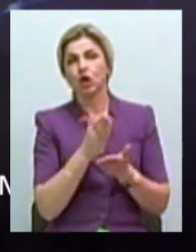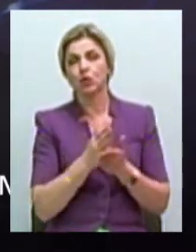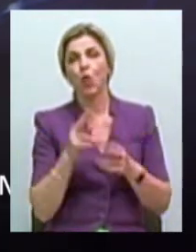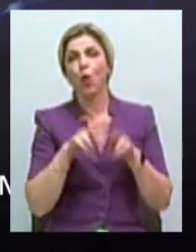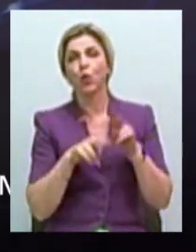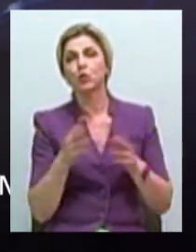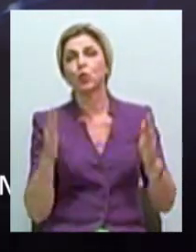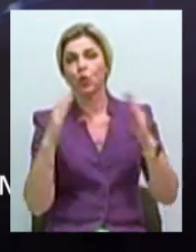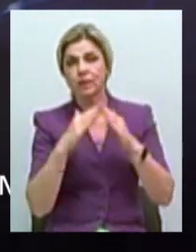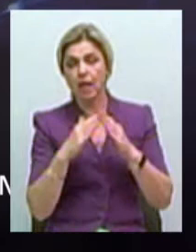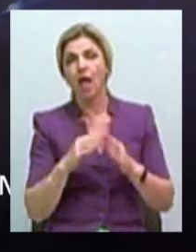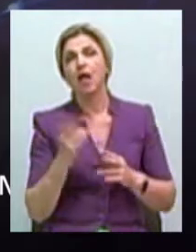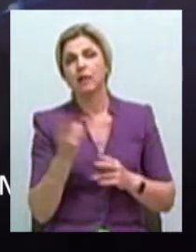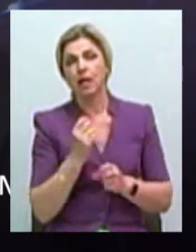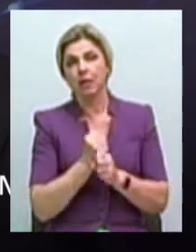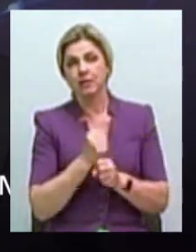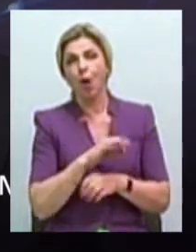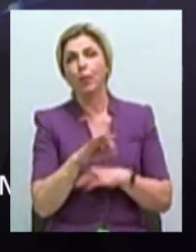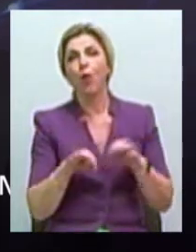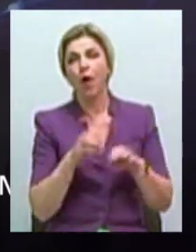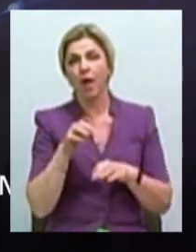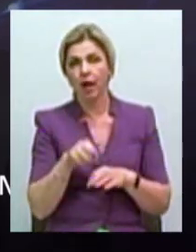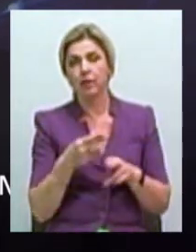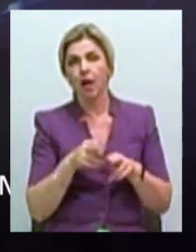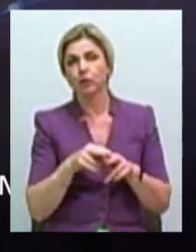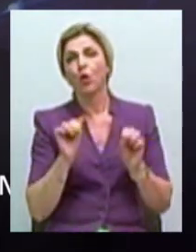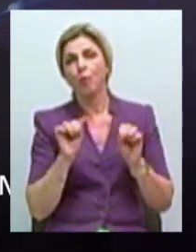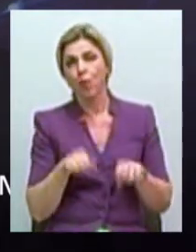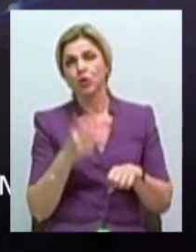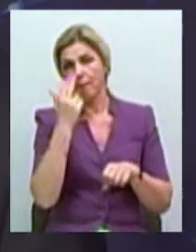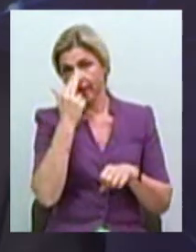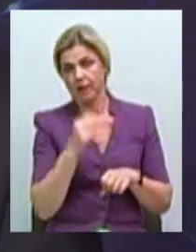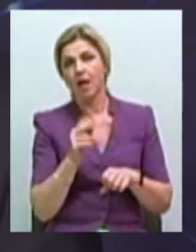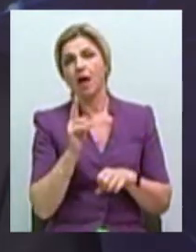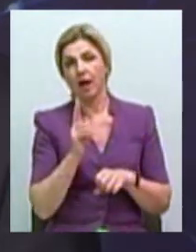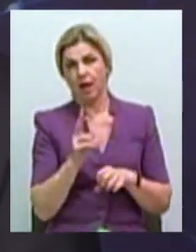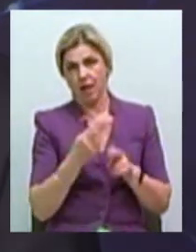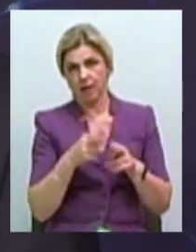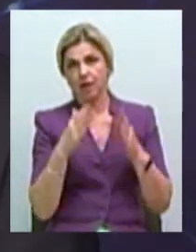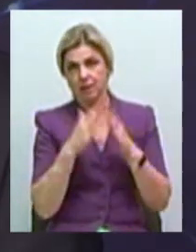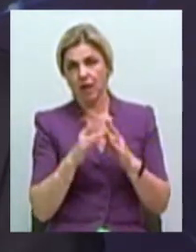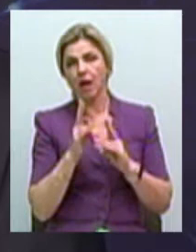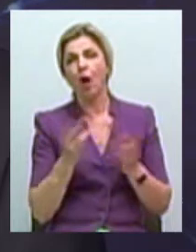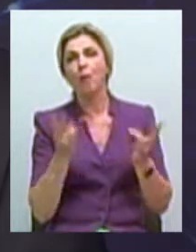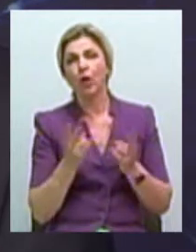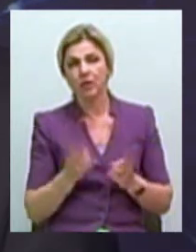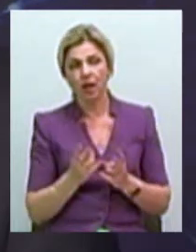необхідно разработати проєкт, который би позволив адаптировати существующее здання под потребности медіатеки.